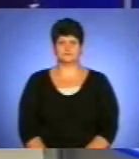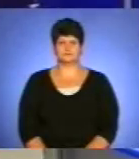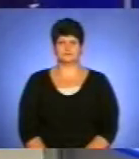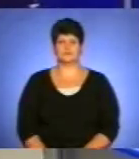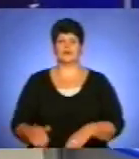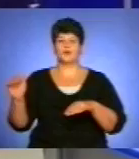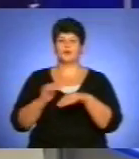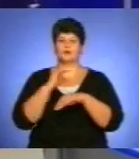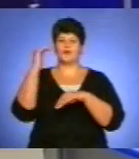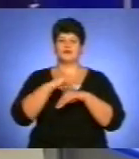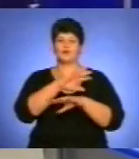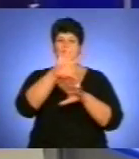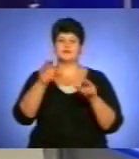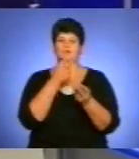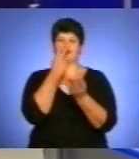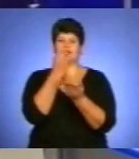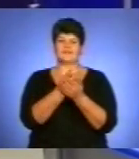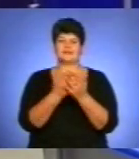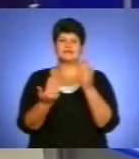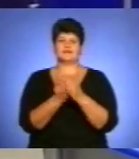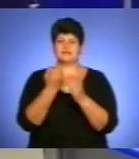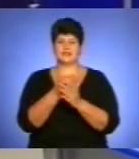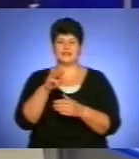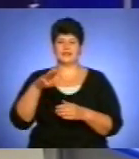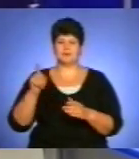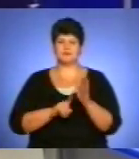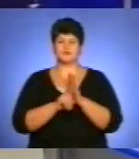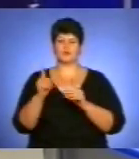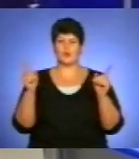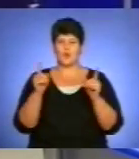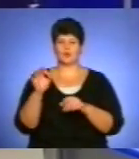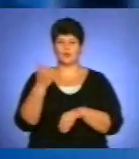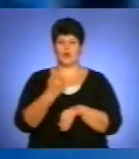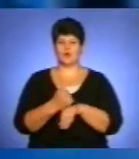Доброго вечора усім, хто дивиться «Вісті ТТБ». Спочатку коротко про головне.